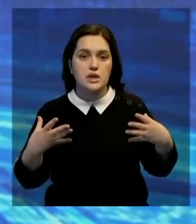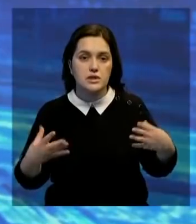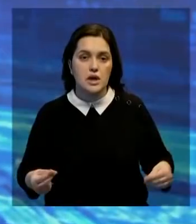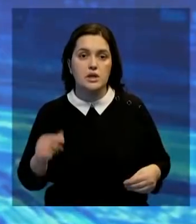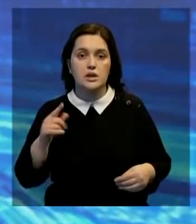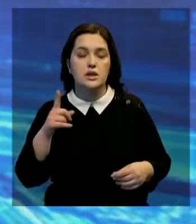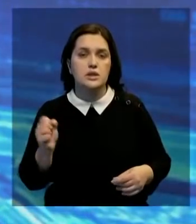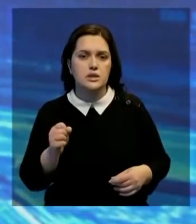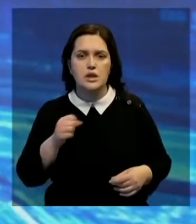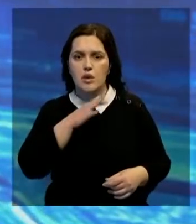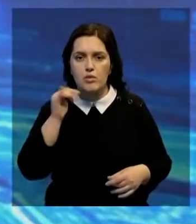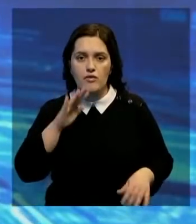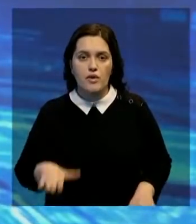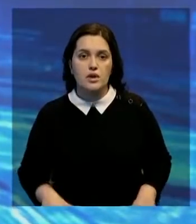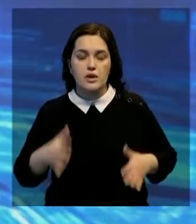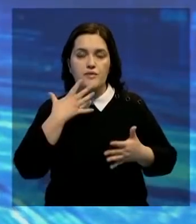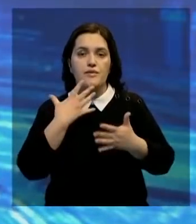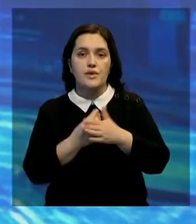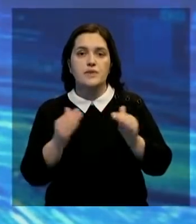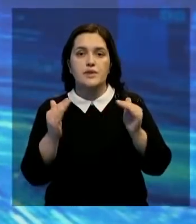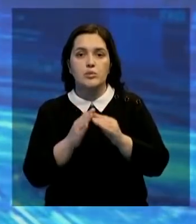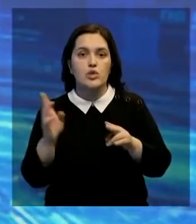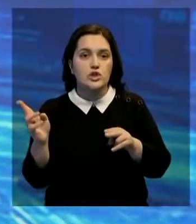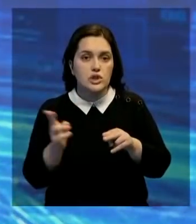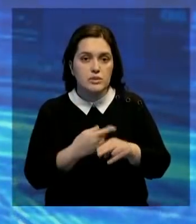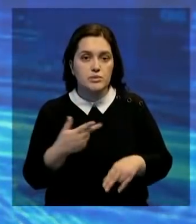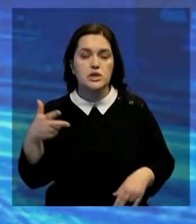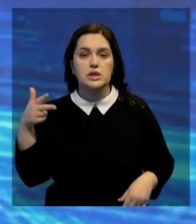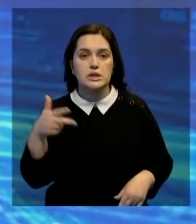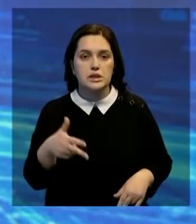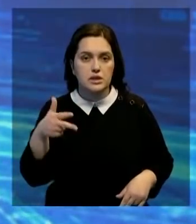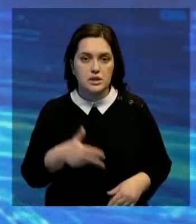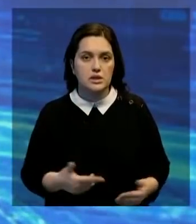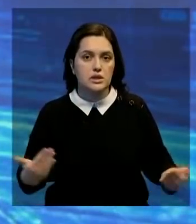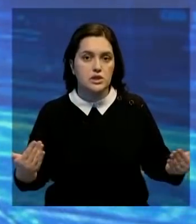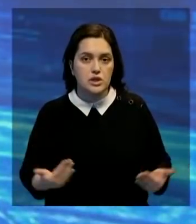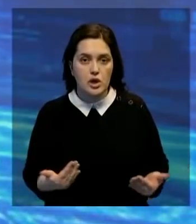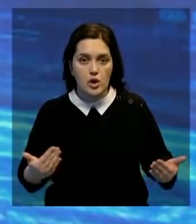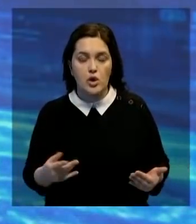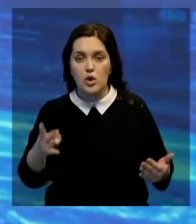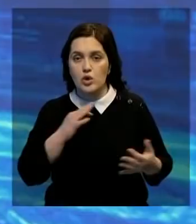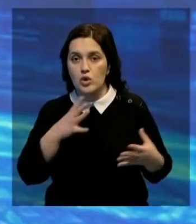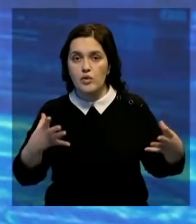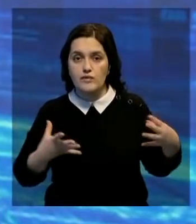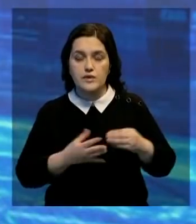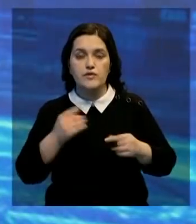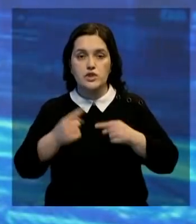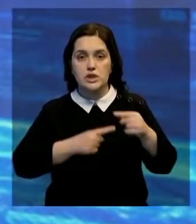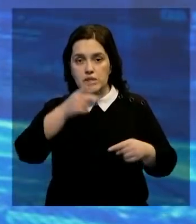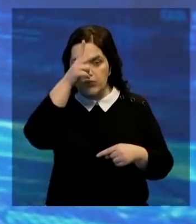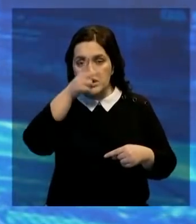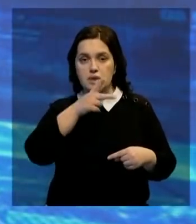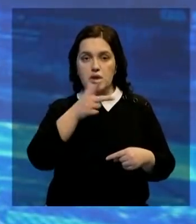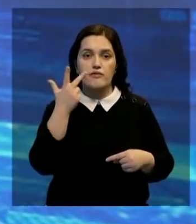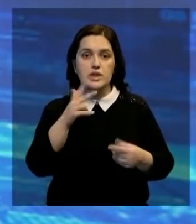результате весенних паводков. Тогда из-за большой воды своих домов лишились почти 3000 жителей. Но всего через